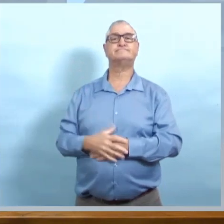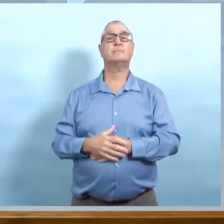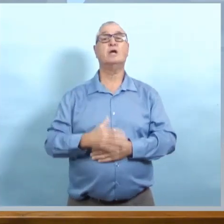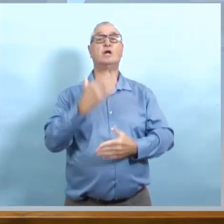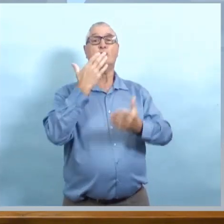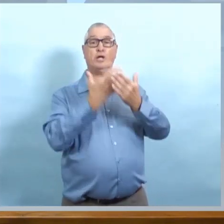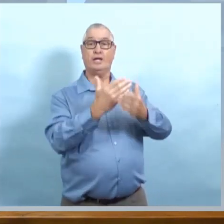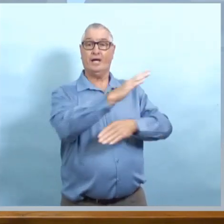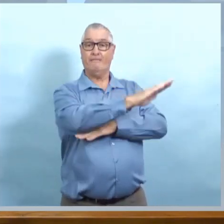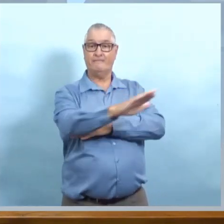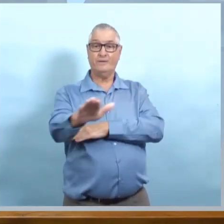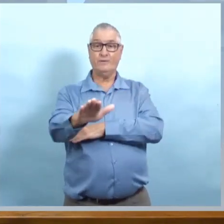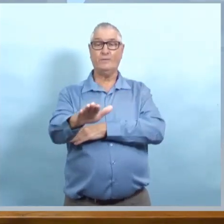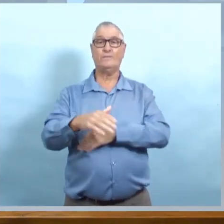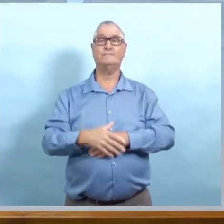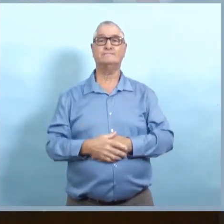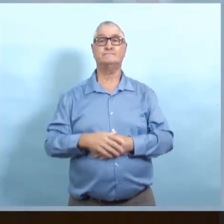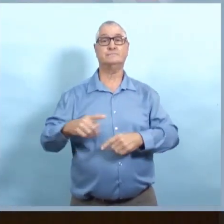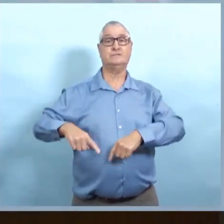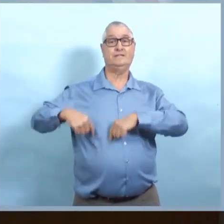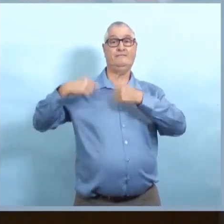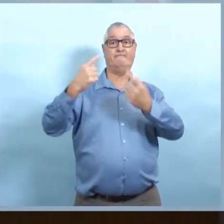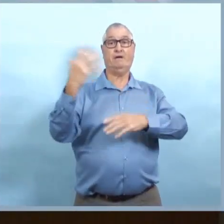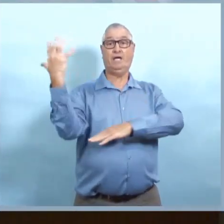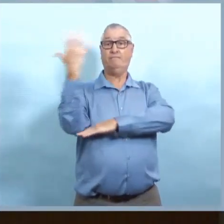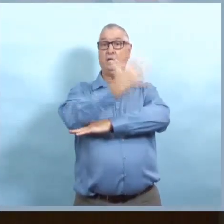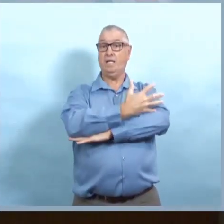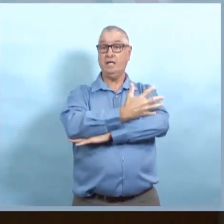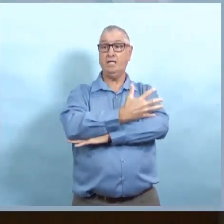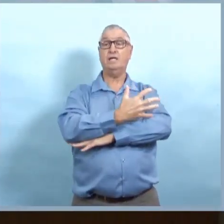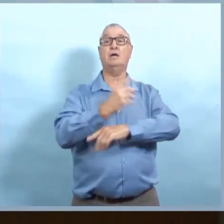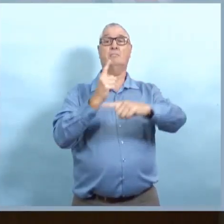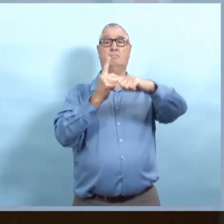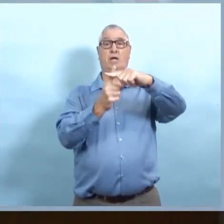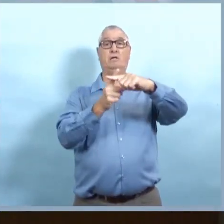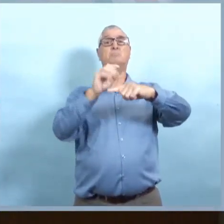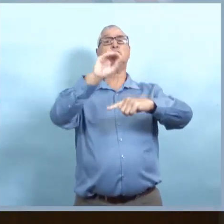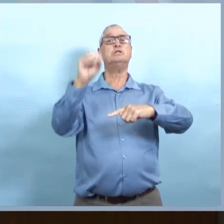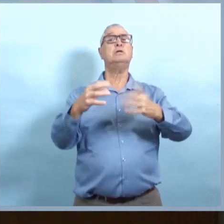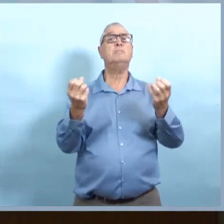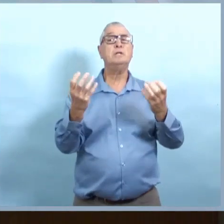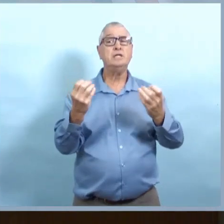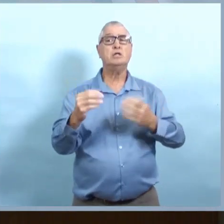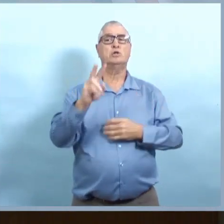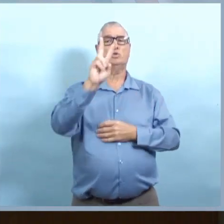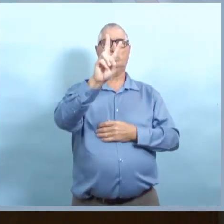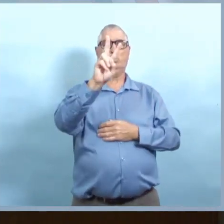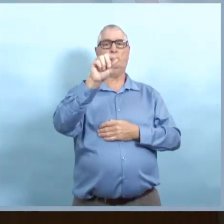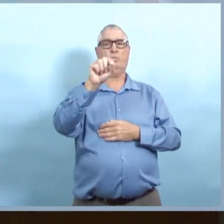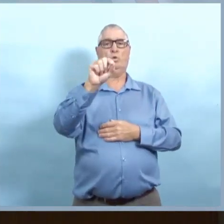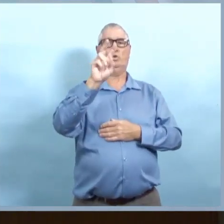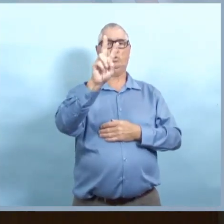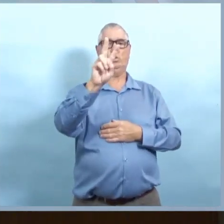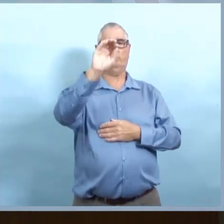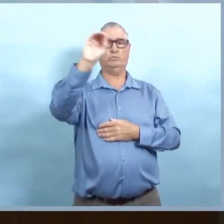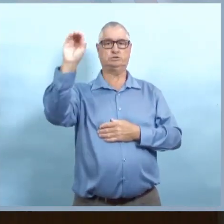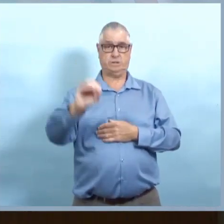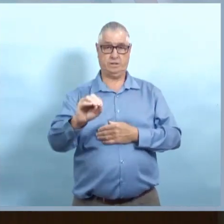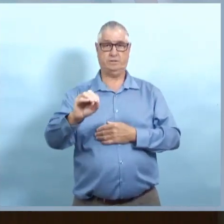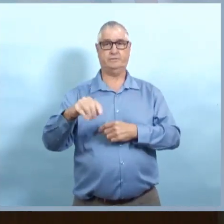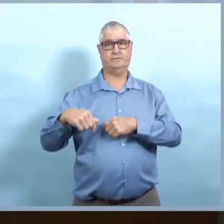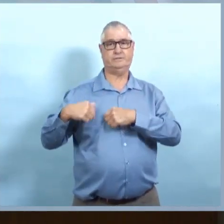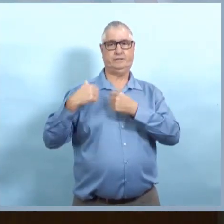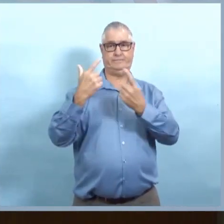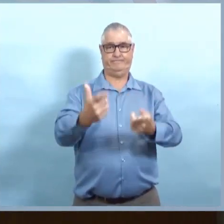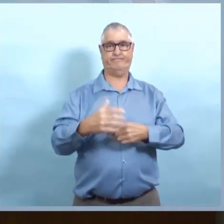sites de dépistage et ce sera au profit de tous les Manitobains. Alors avec ça, je passe la parole au Dr. Roussin. Merci, Monsieur le ministre.